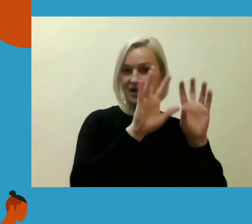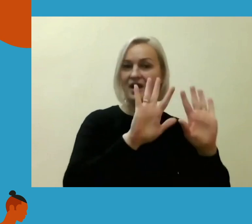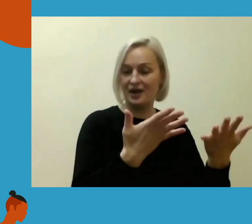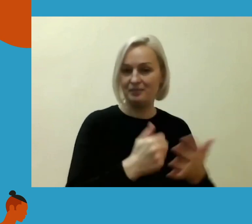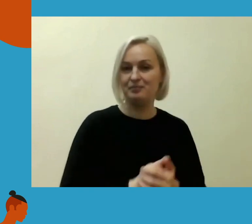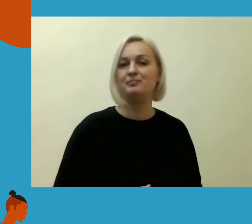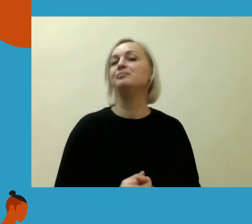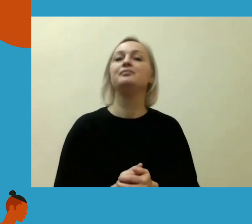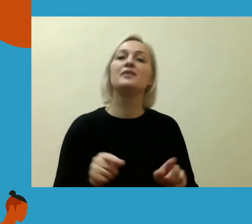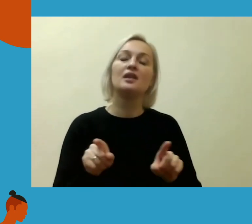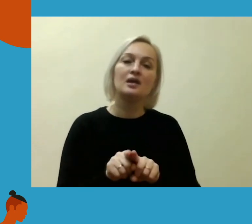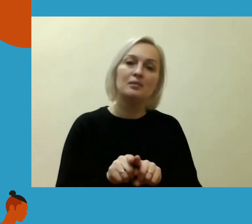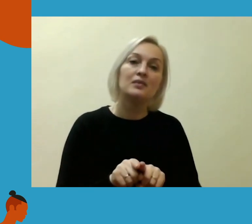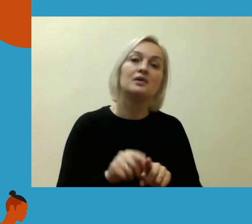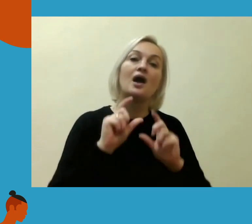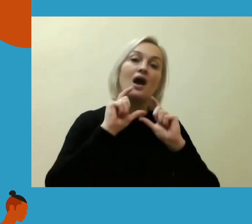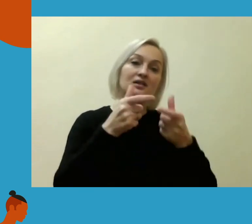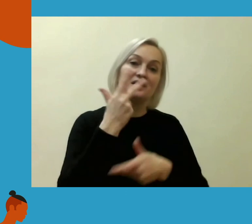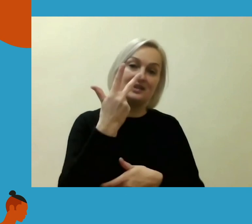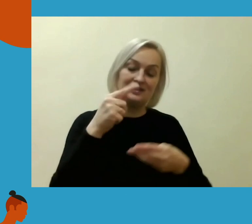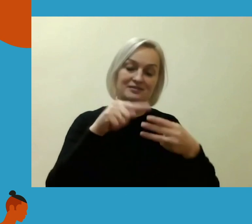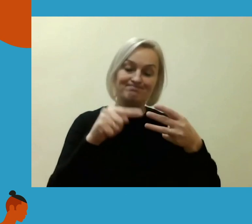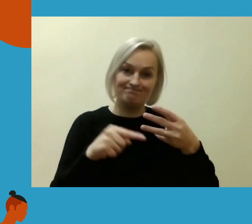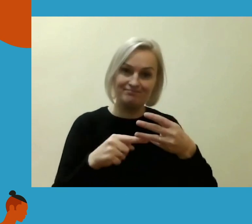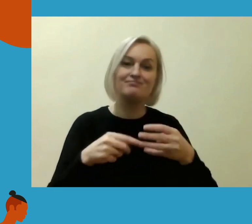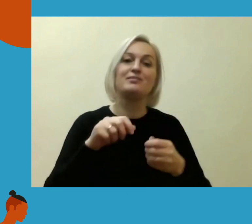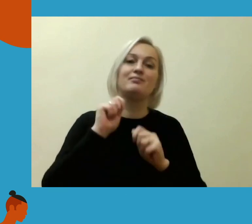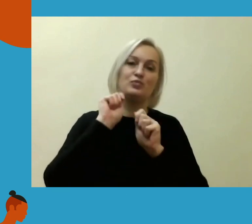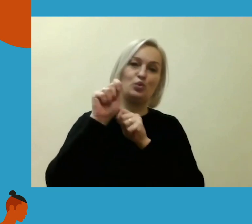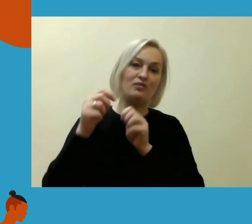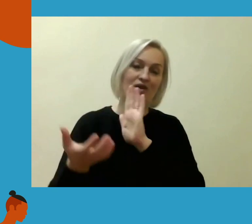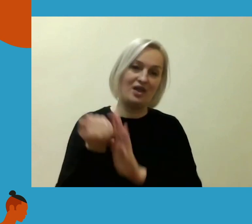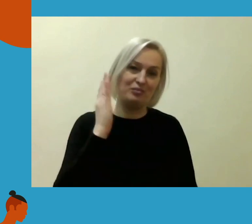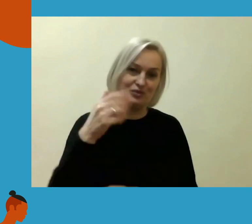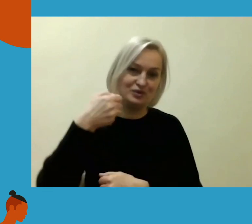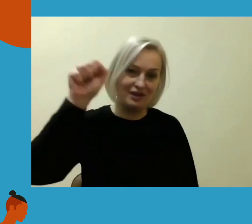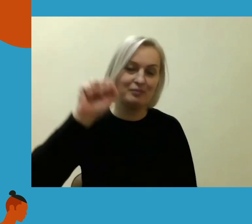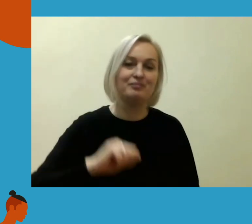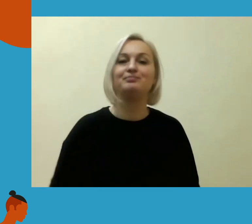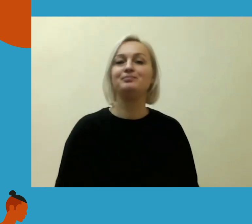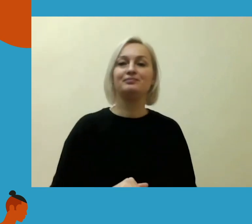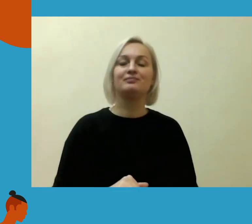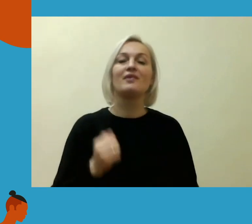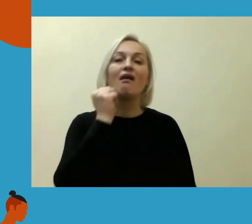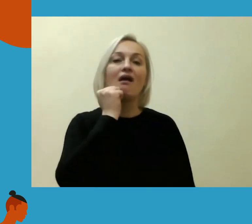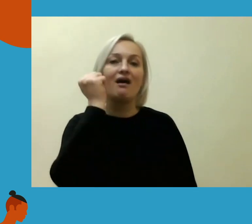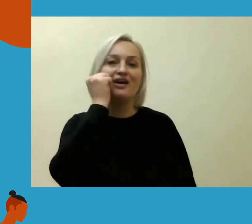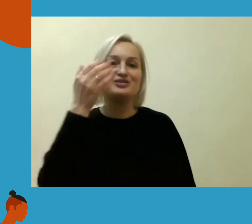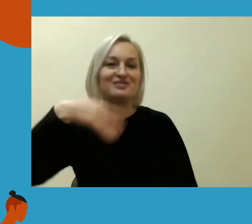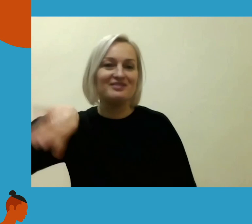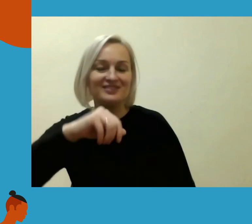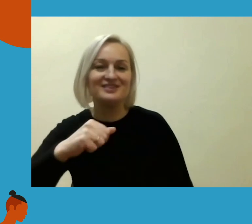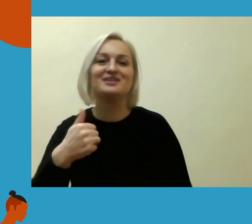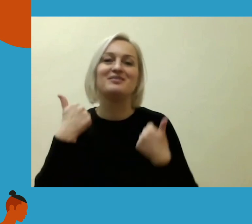diskusijas galėsite pasižiūrėti Nacionalinio žmogaus teisių forumo interneto svetainėje. Tai ką, ačiū dar sik ir gero